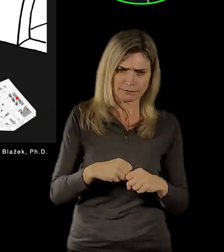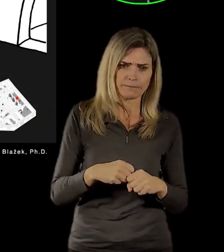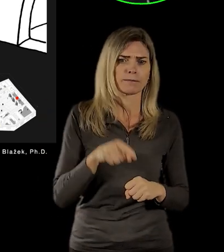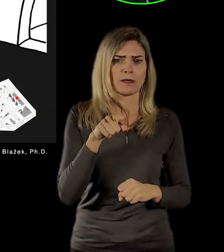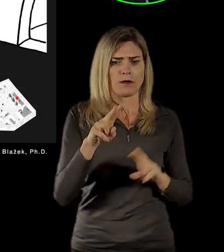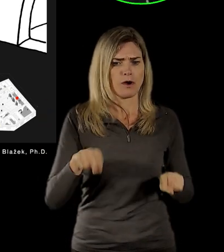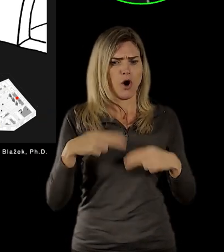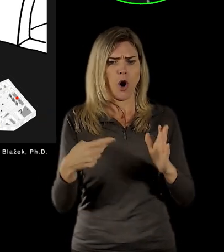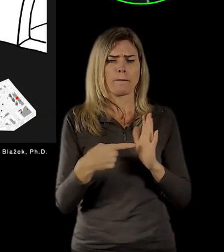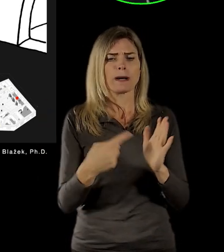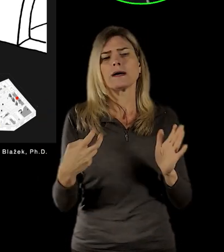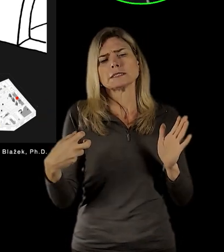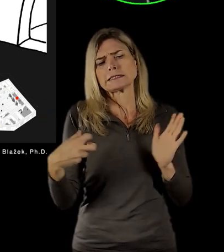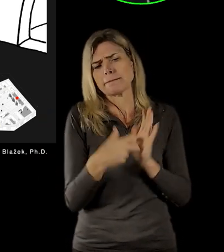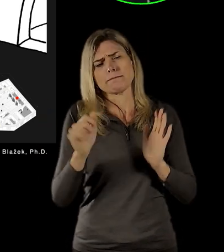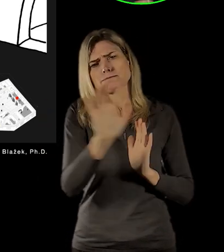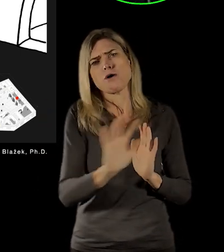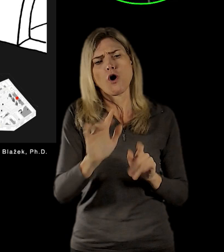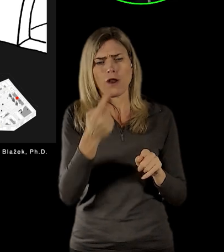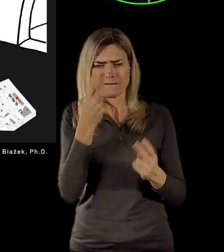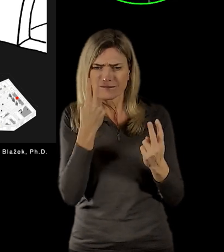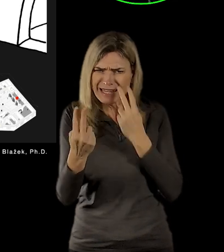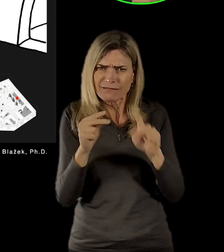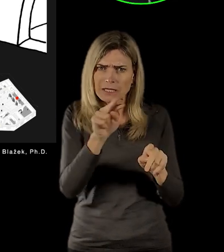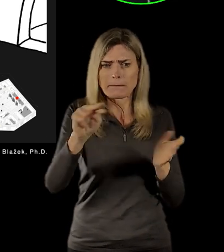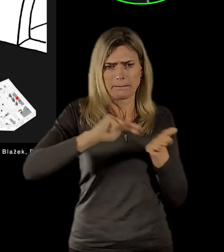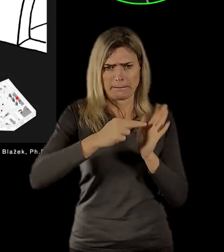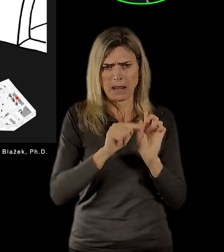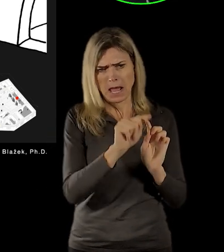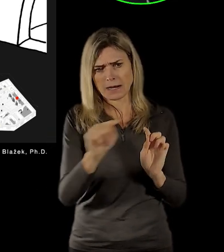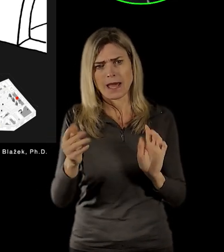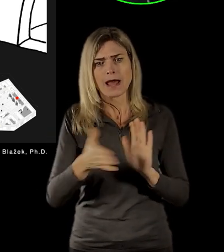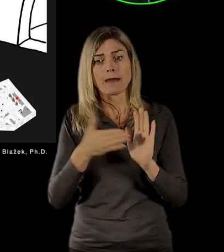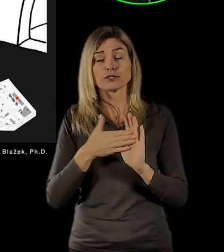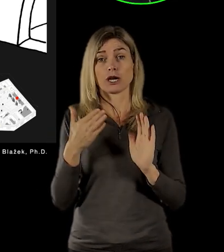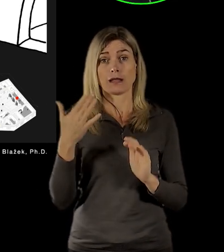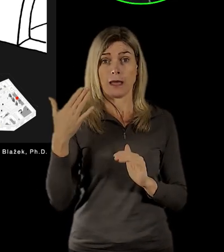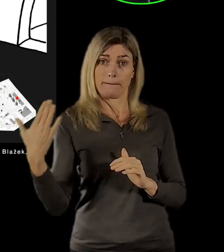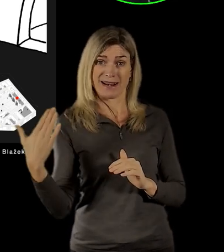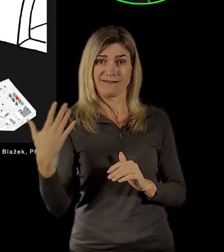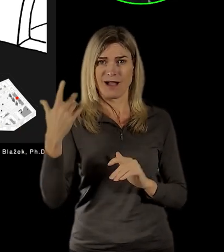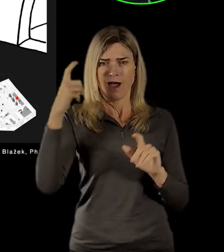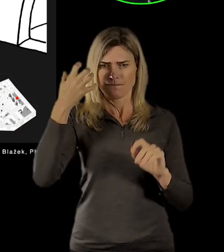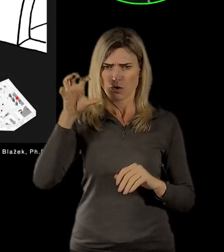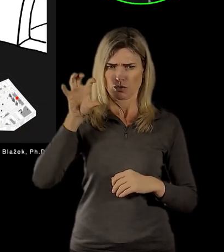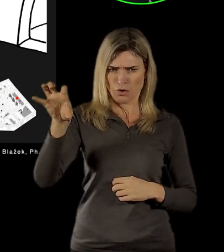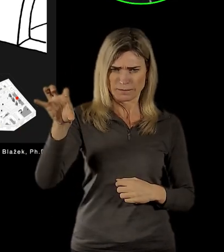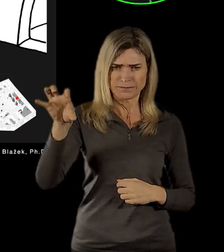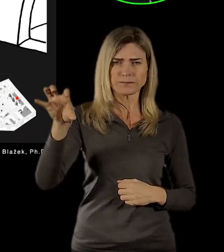podoba, spíše toho, co tam vidíte, támhle fotka, která je vpravo pod Šeskou, tak je